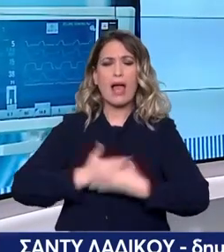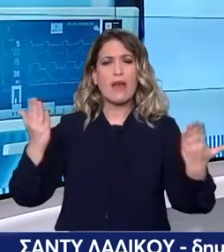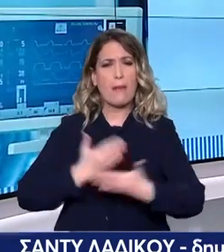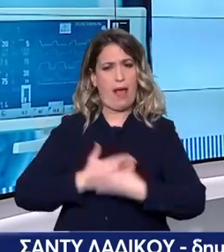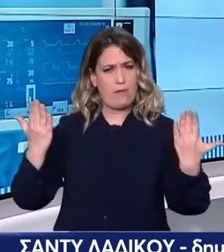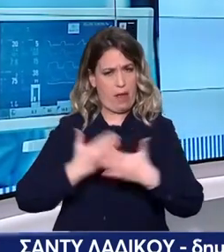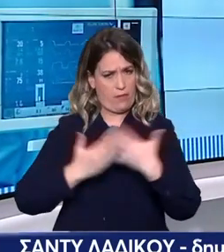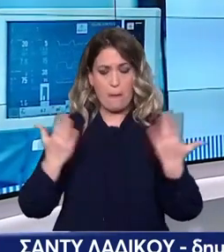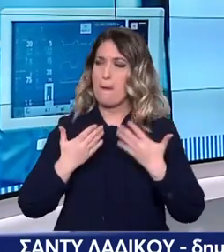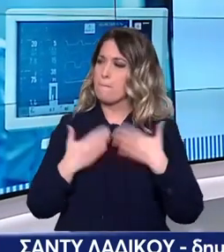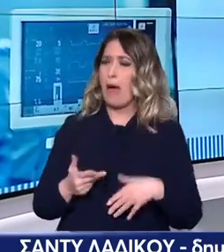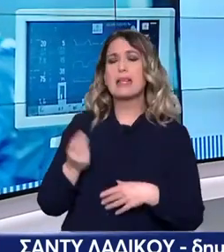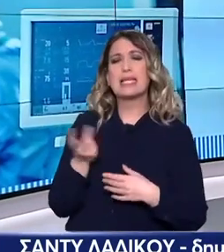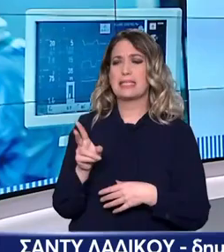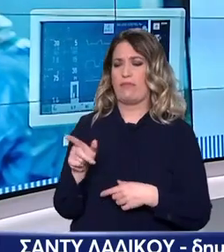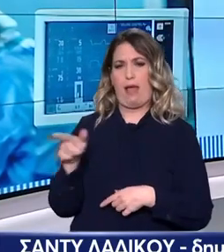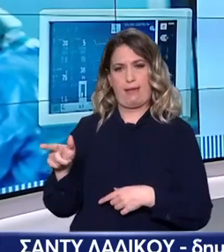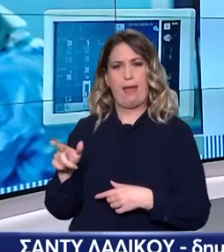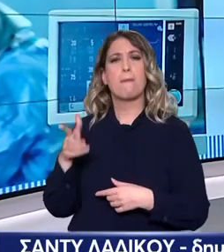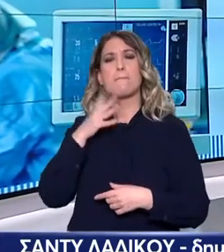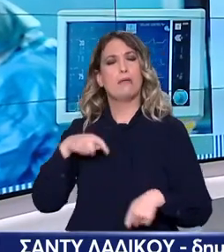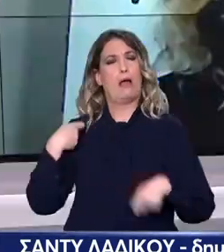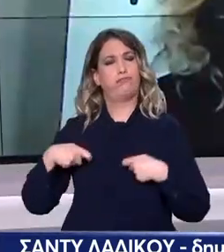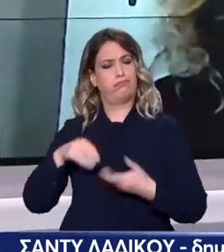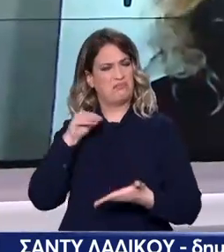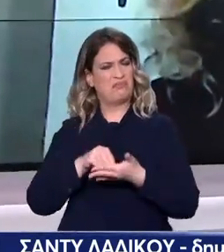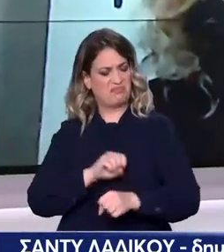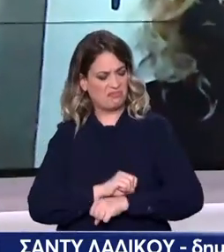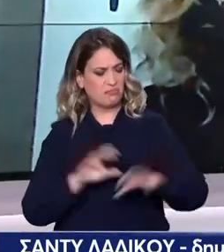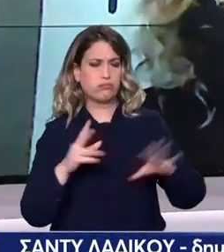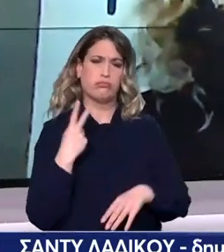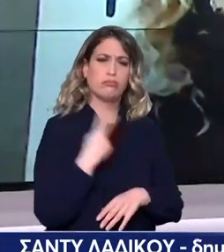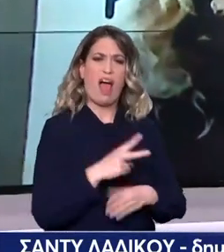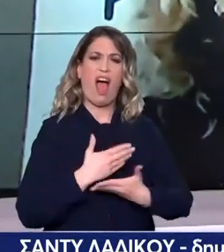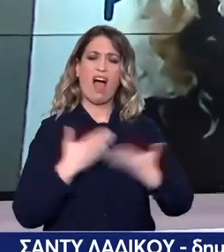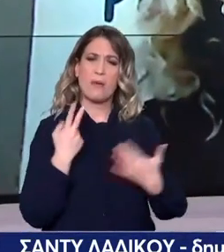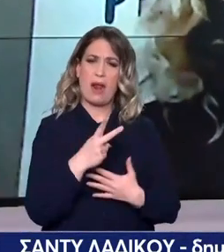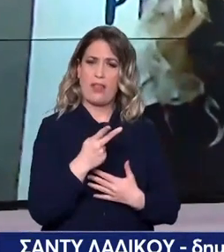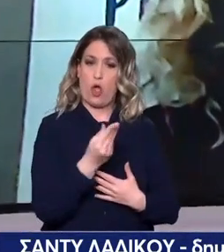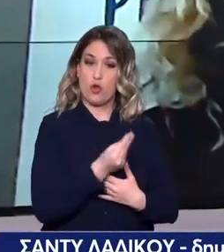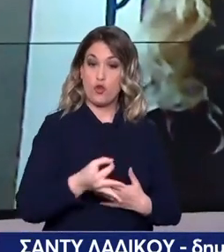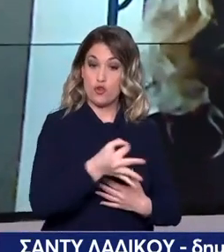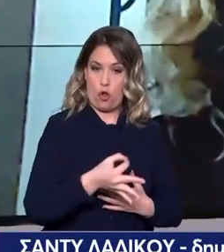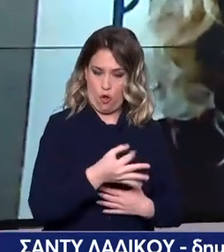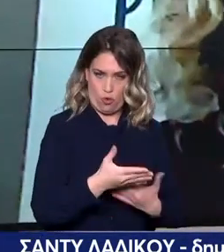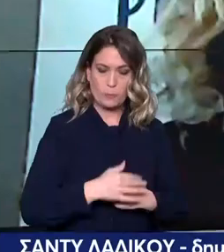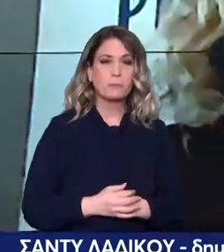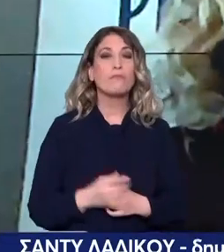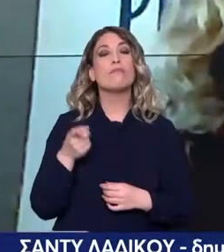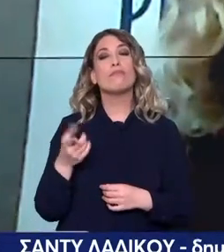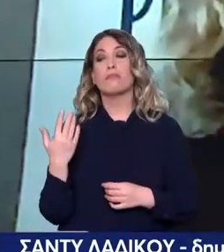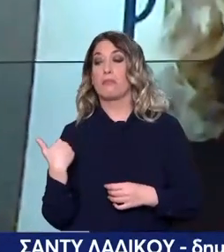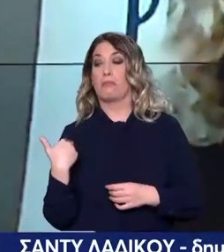δημοσιότητας στην τοπική ιστοσελίδα COS News 24. Φαίνεται λοιπόν ότι μια 28χρονη γυναίκα το τελευταίο δεκαήμερο του